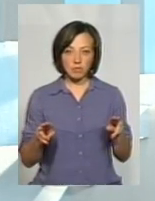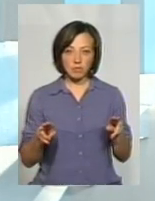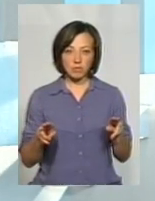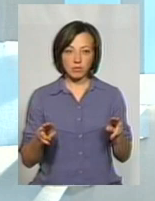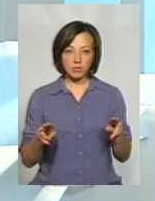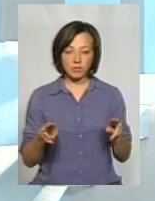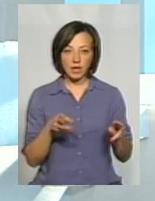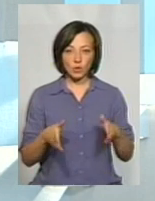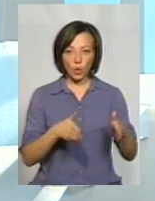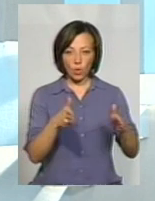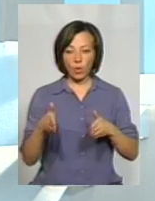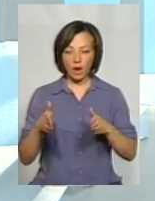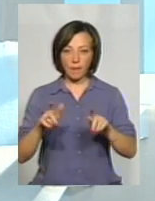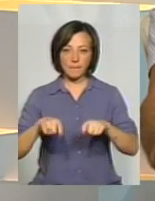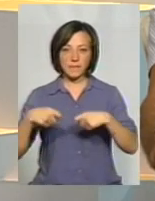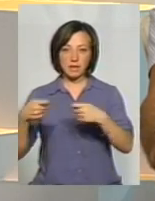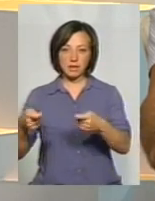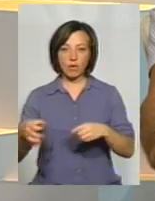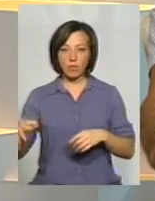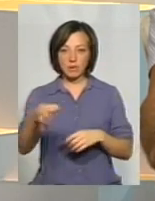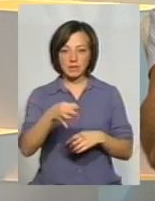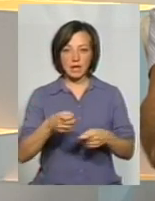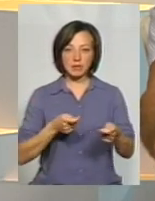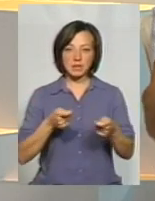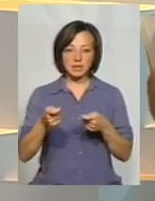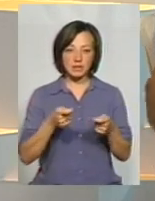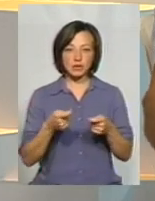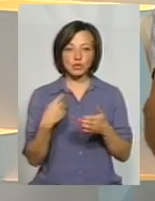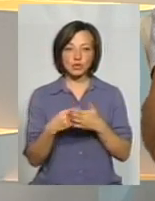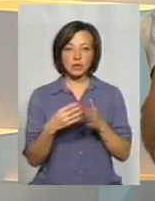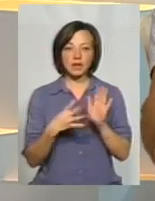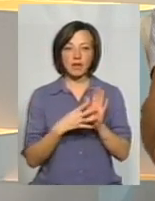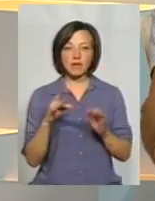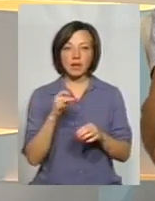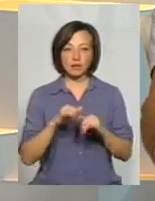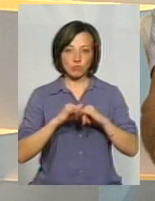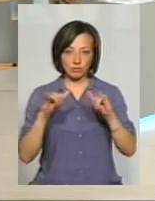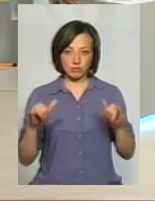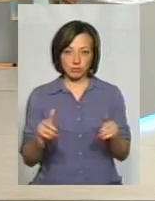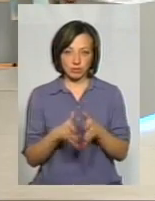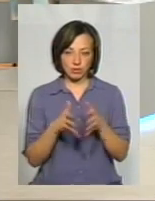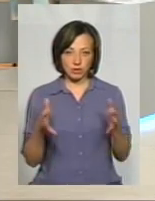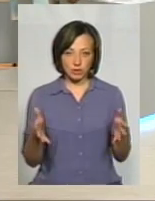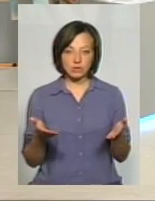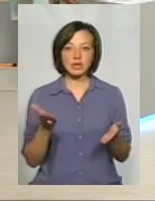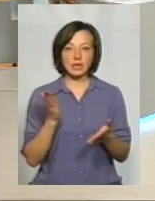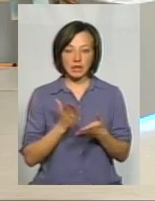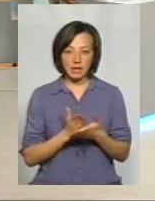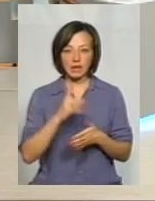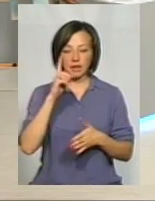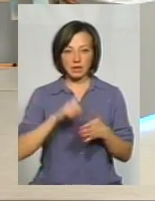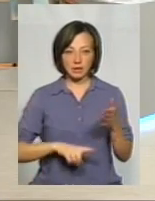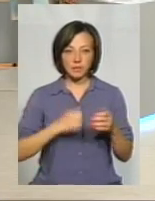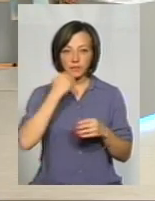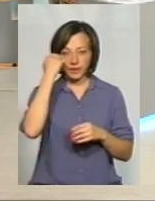для області державних адміністрацій, сума майже в 9 разів більша. Тобто, в є, і я вам